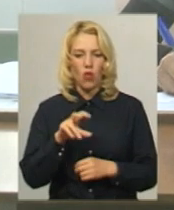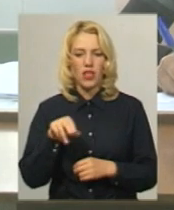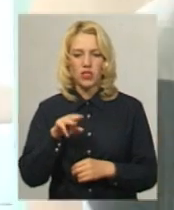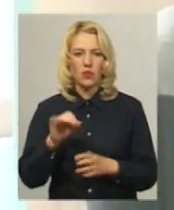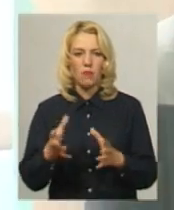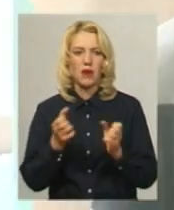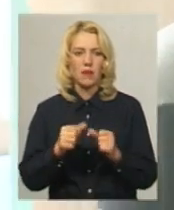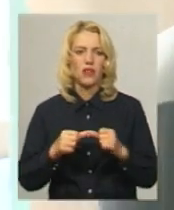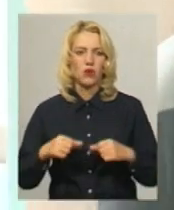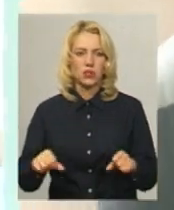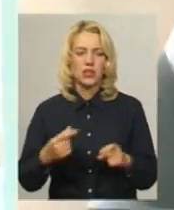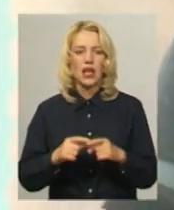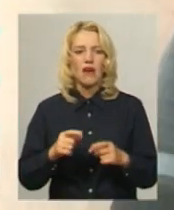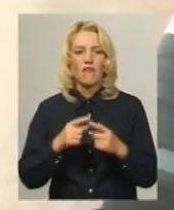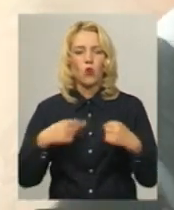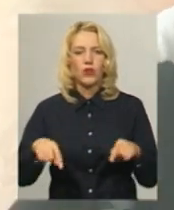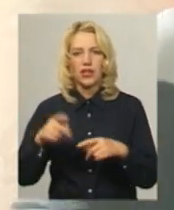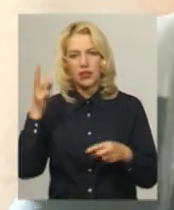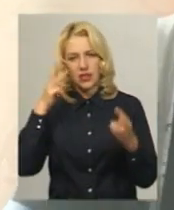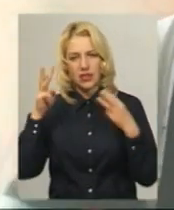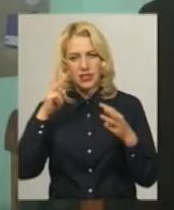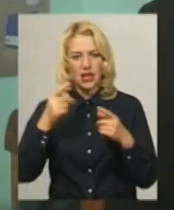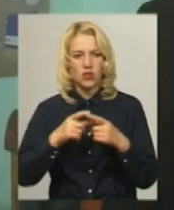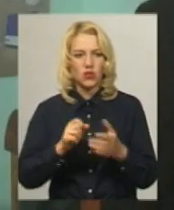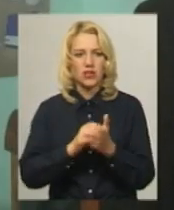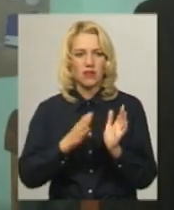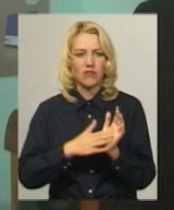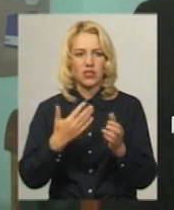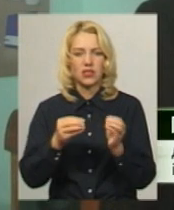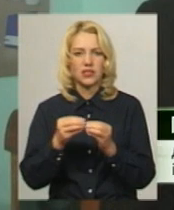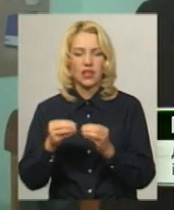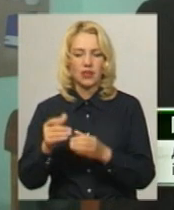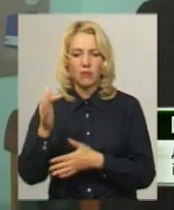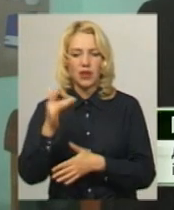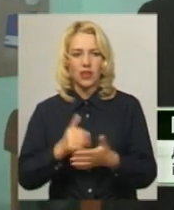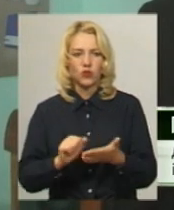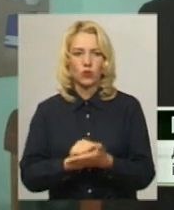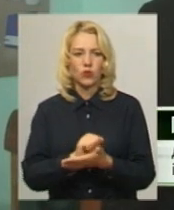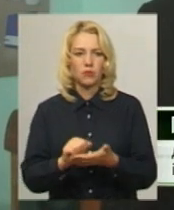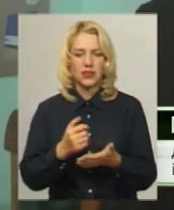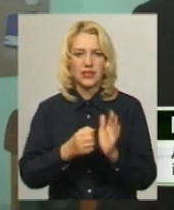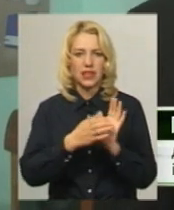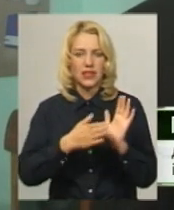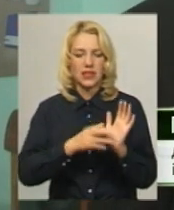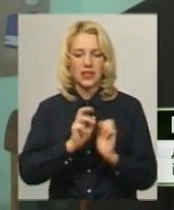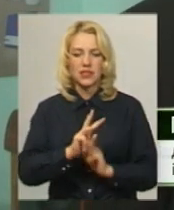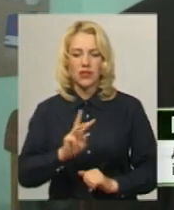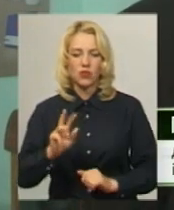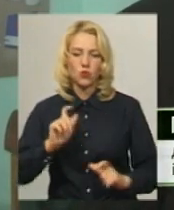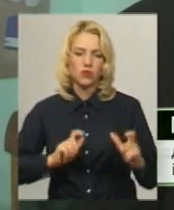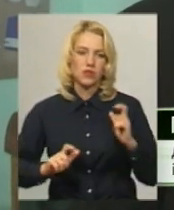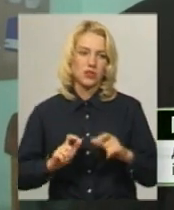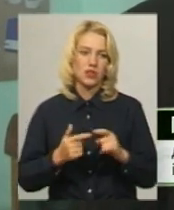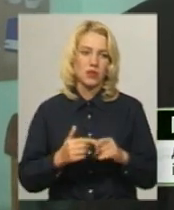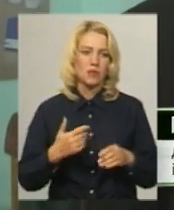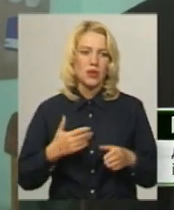факультету технології та дизайну зареєструвала таких до десятка. Перелік документів зазначений на сайті університету, і ми підказуємо,